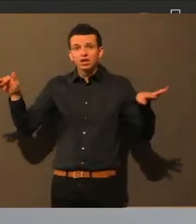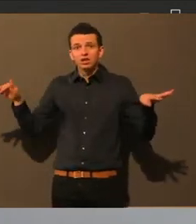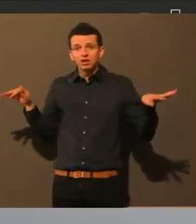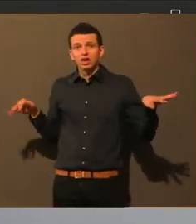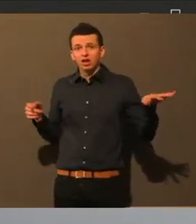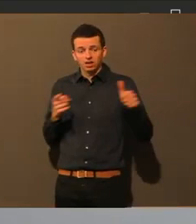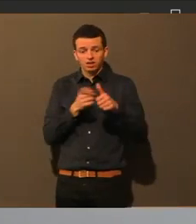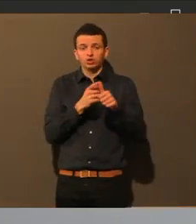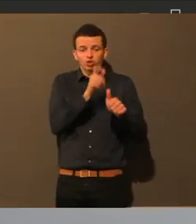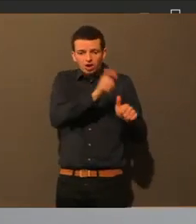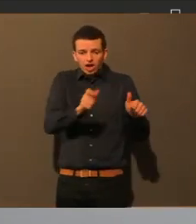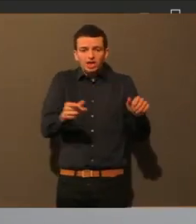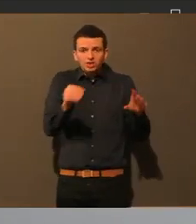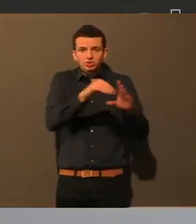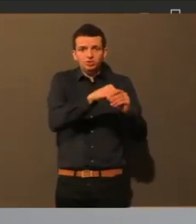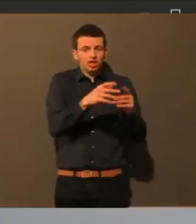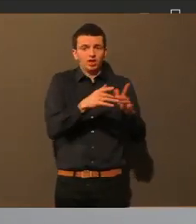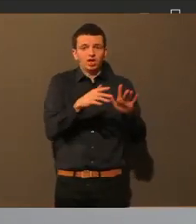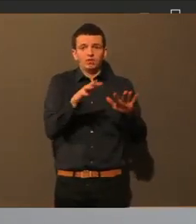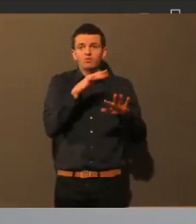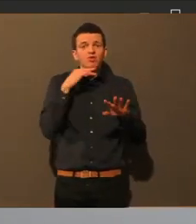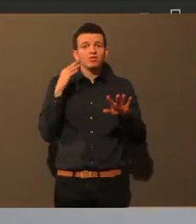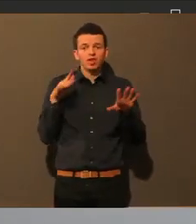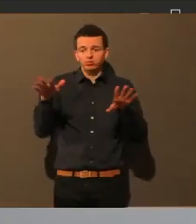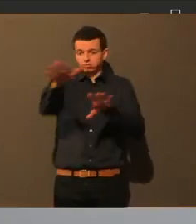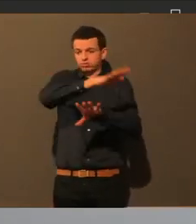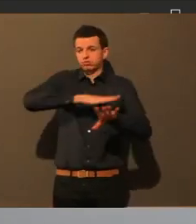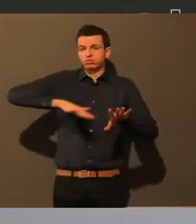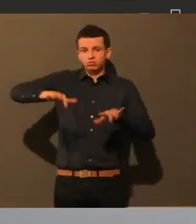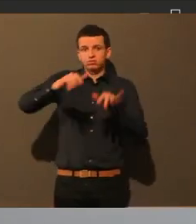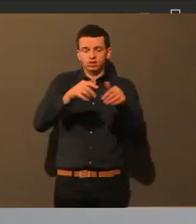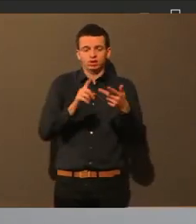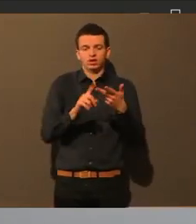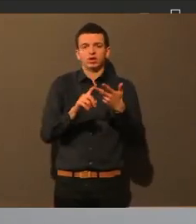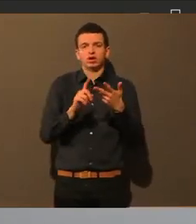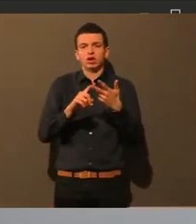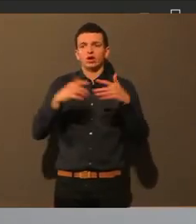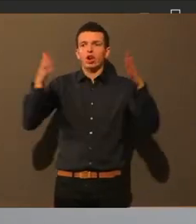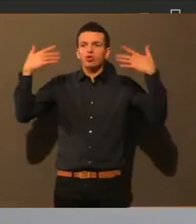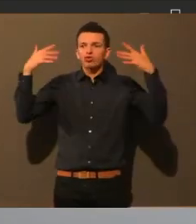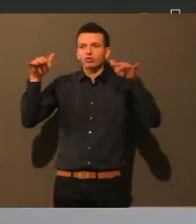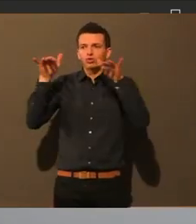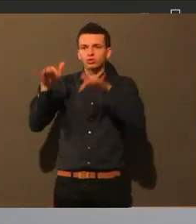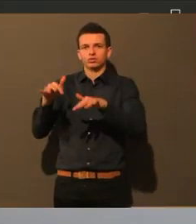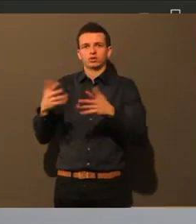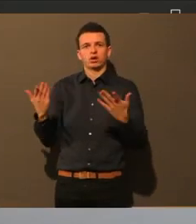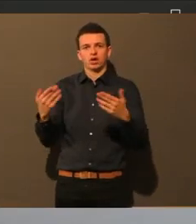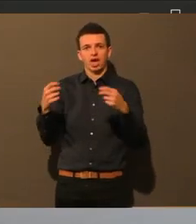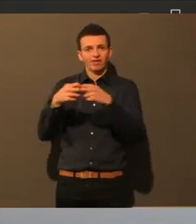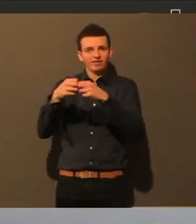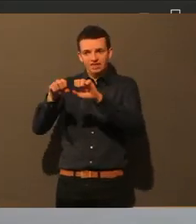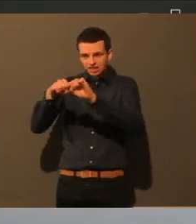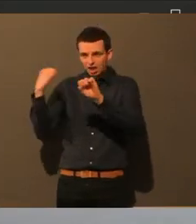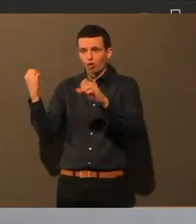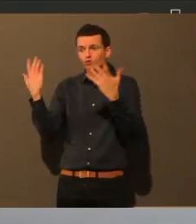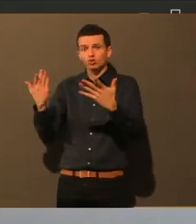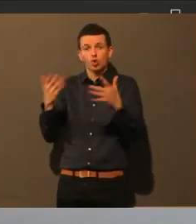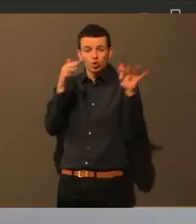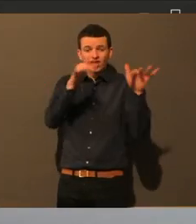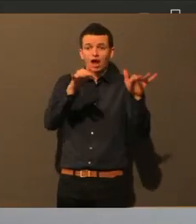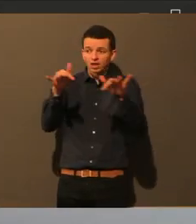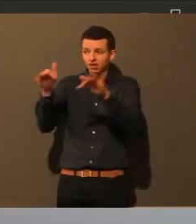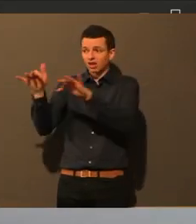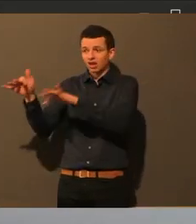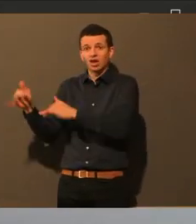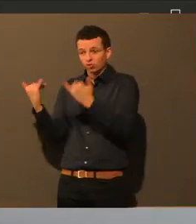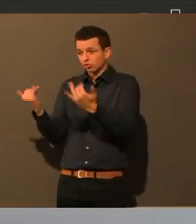heizen kann, wo man die Fenster aufmachen kann, wo es eine Lüftung gibt, wo man in Zukunft einfach auch machen kann. Das wäre mir wichtig.